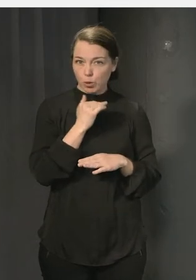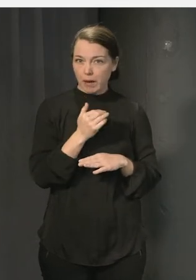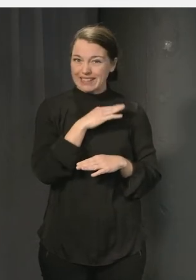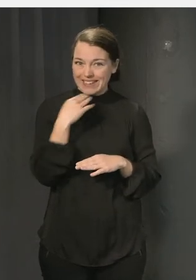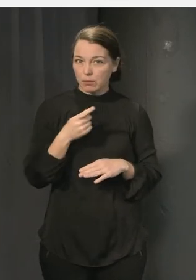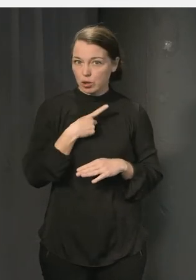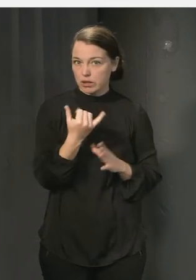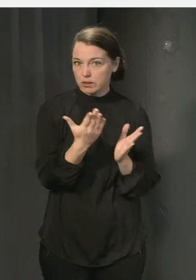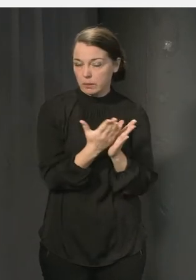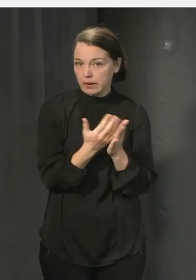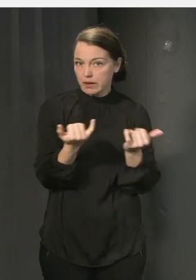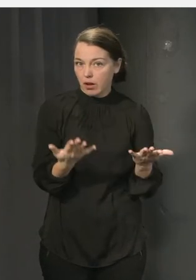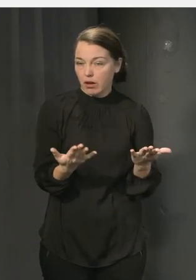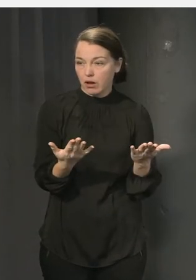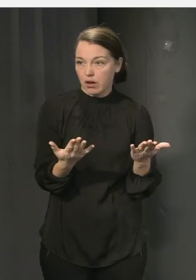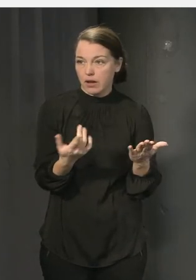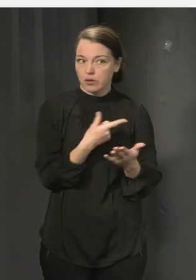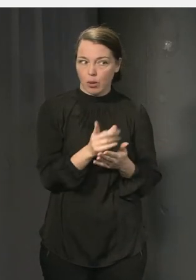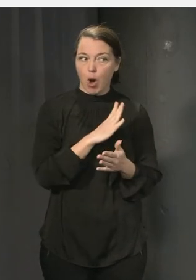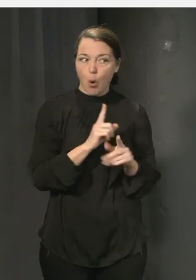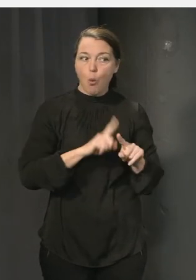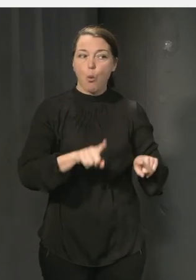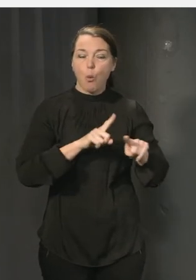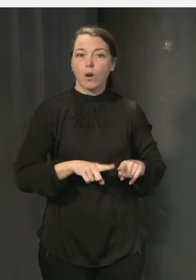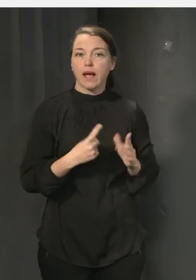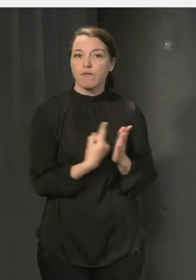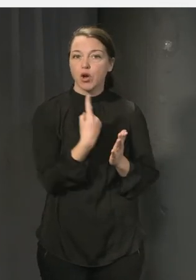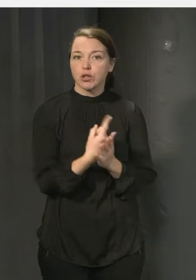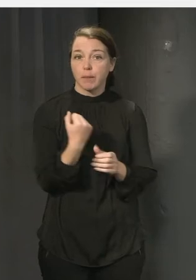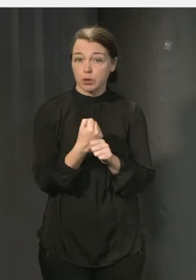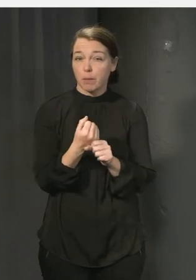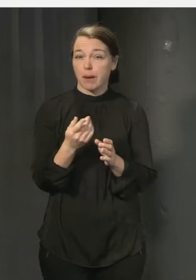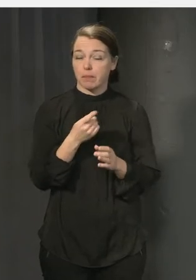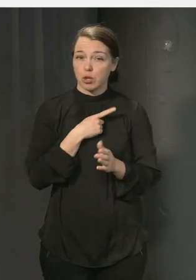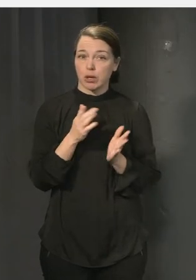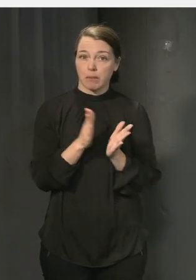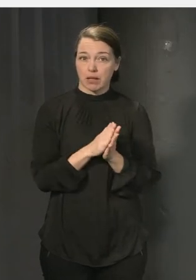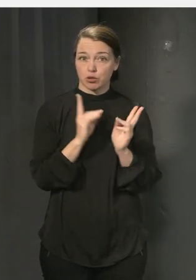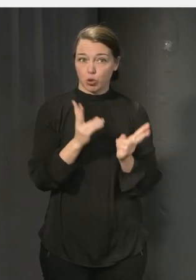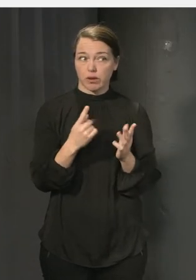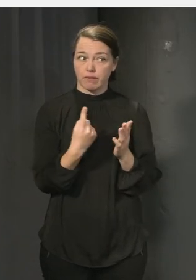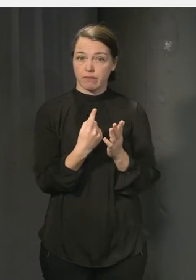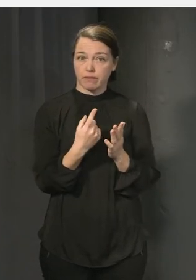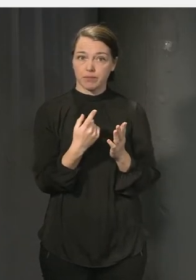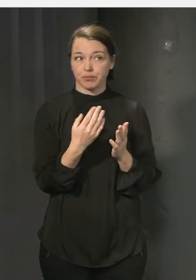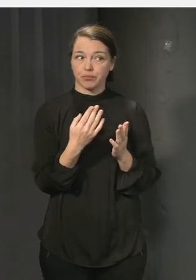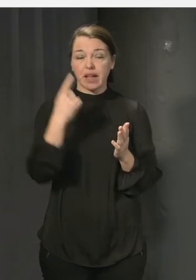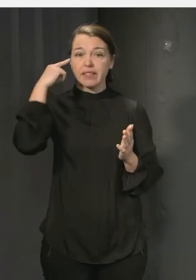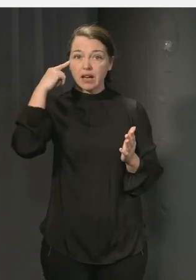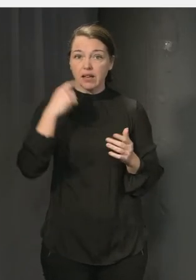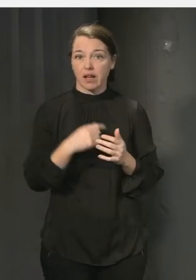är i skolan, att de faktiskt har väldigt olika förutsättningar, eller jobbar man mycket utifrån att det är på en